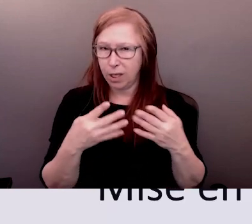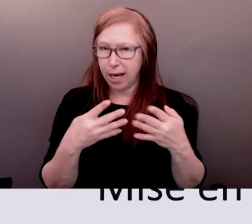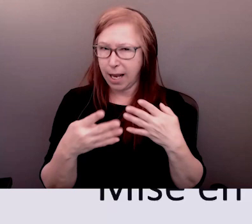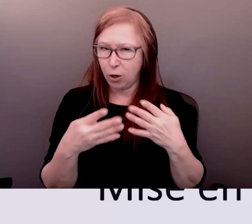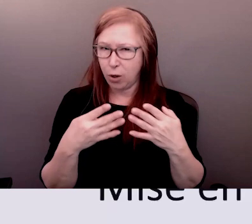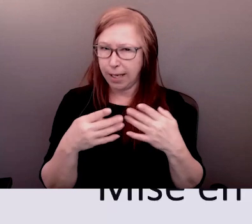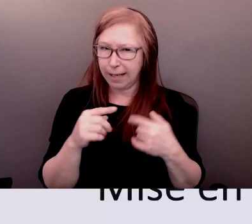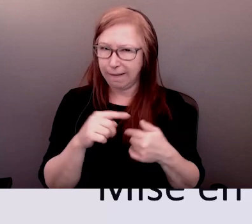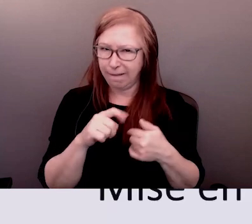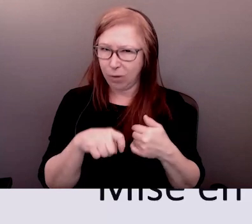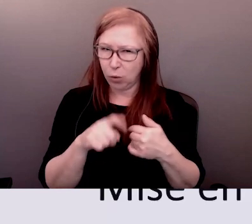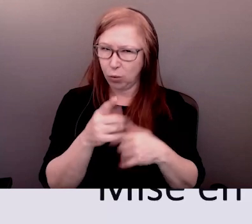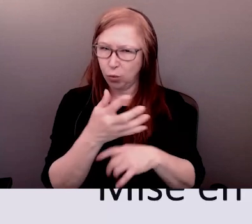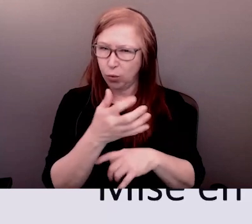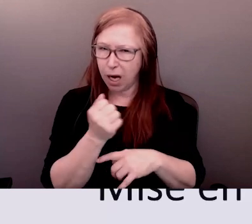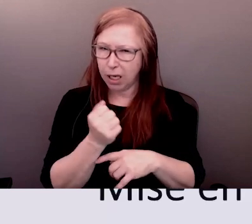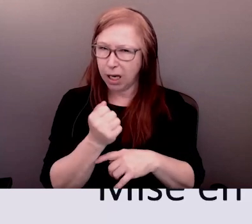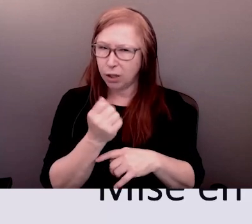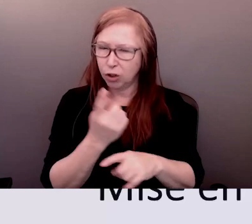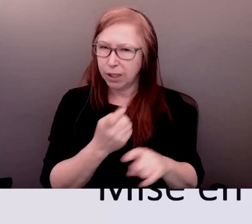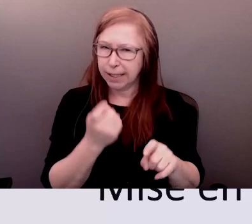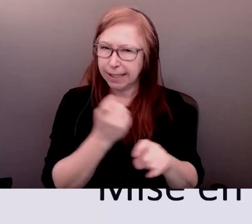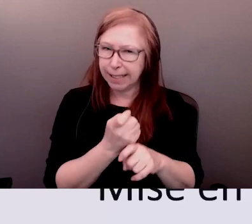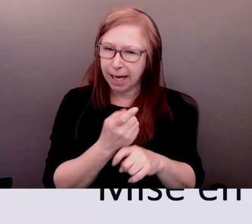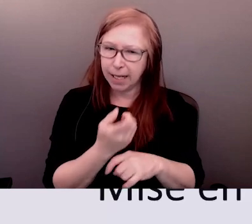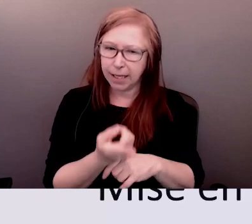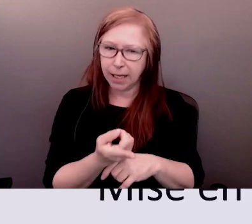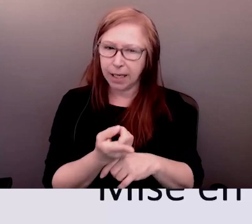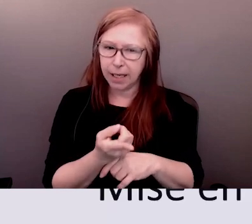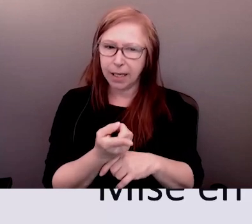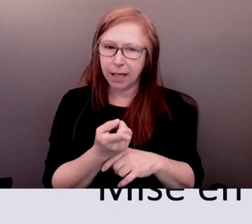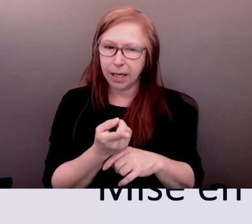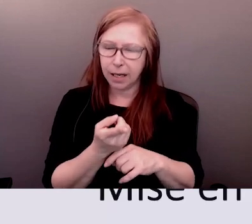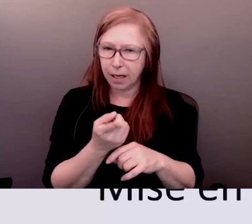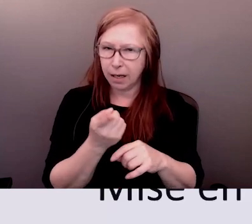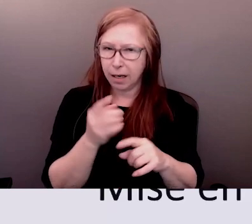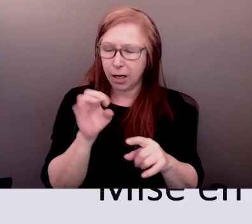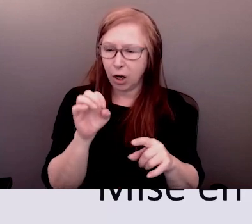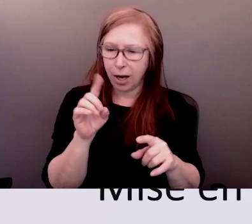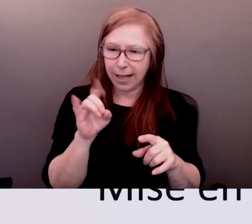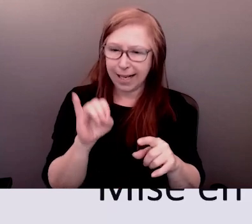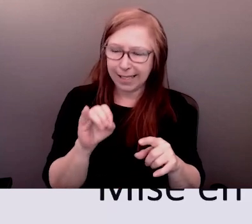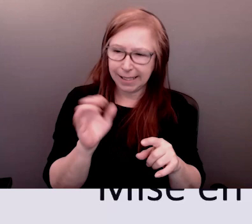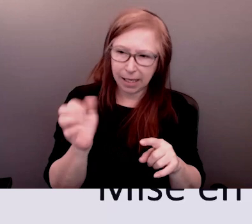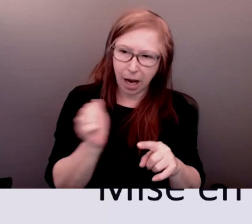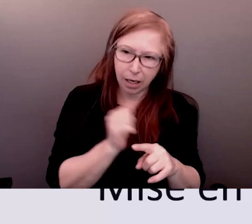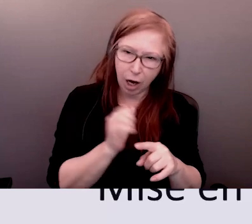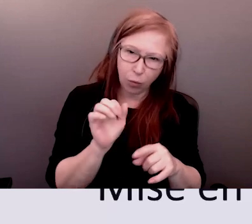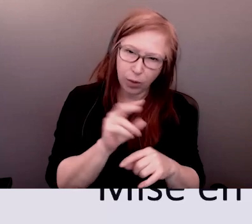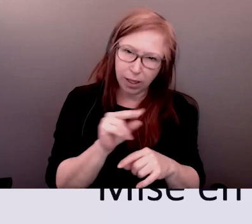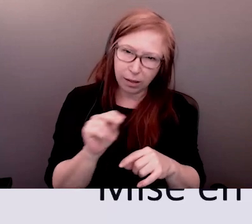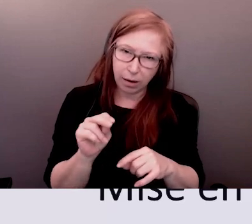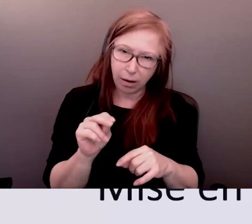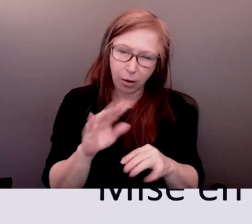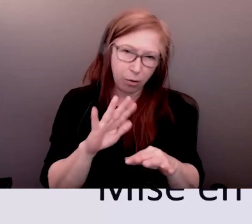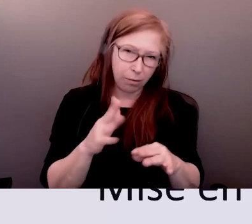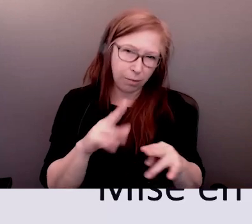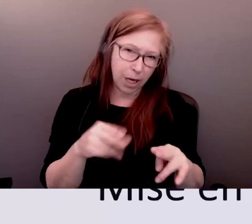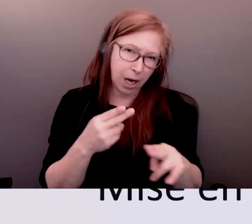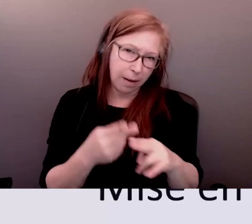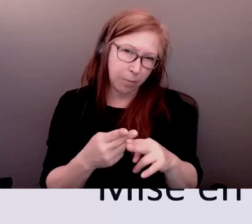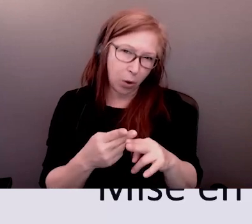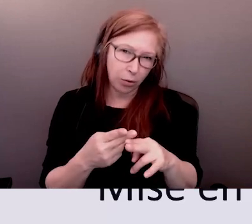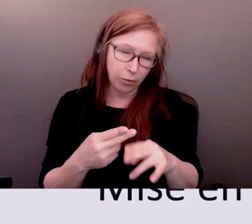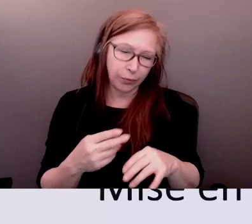on dit que les médailles peuvent opérer pour donner encore plus d'avantages élargir les écarts et nous